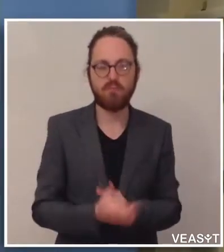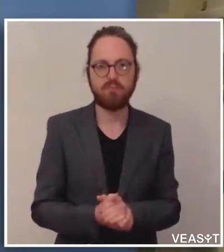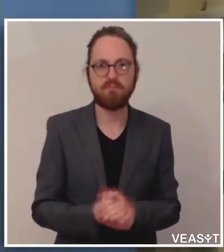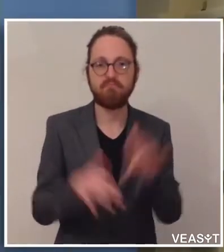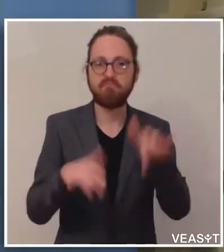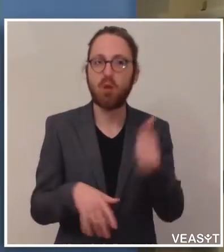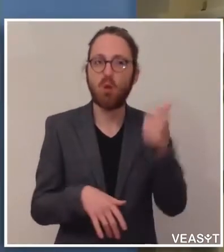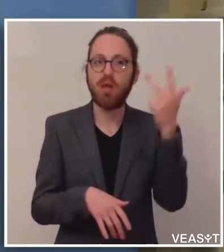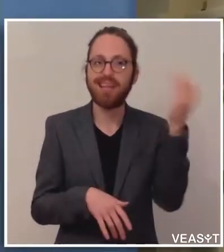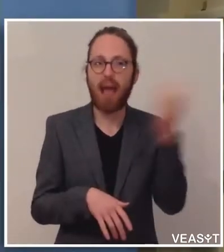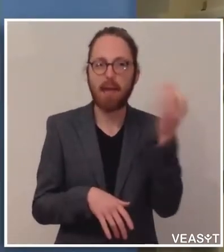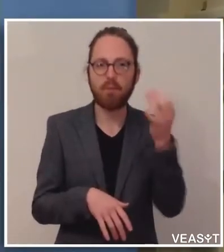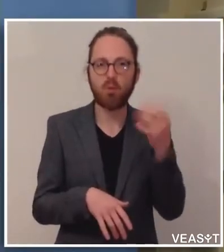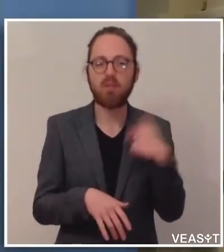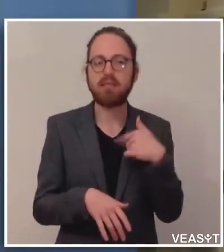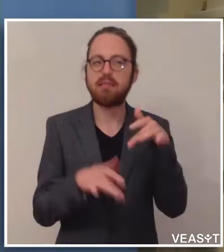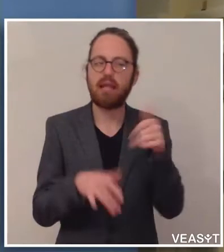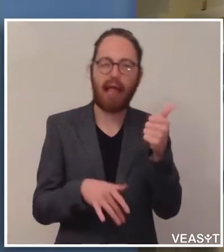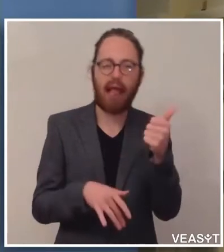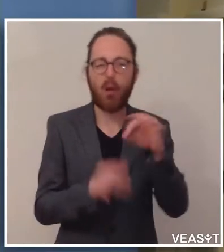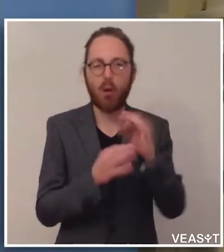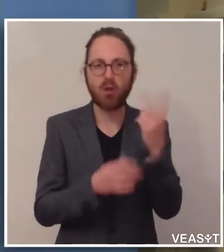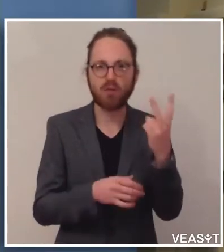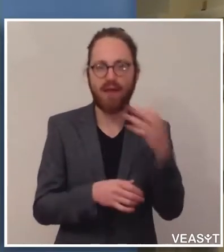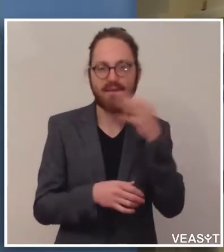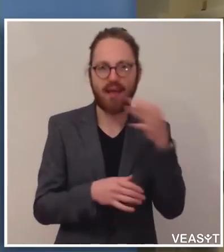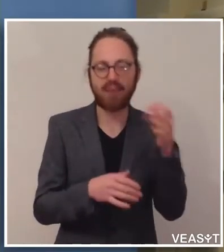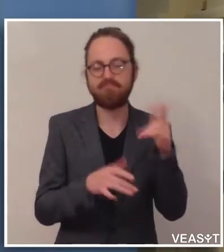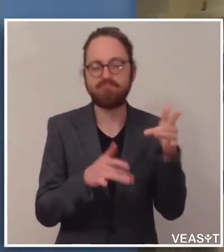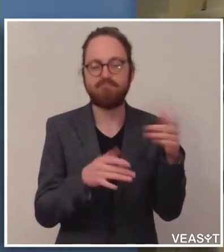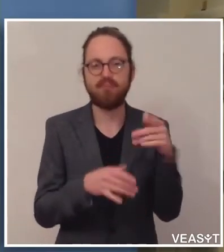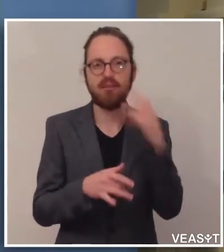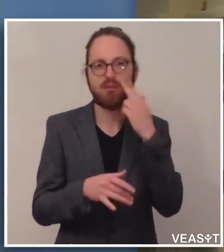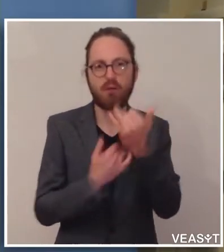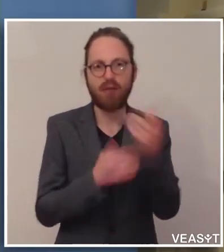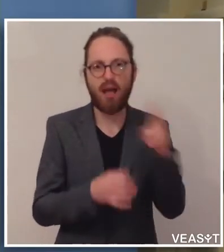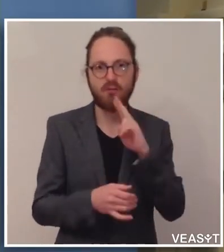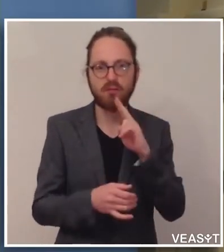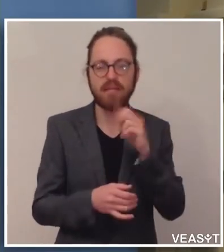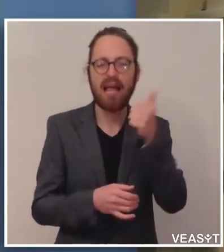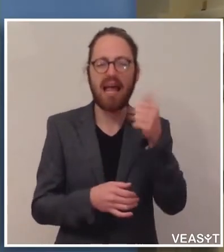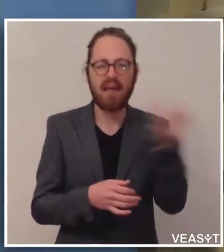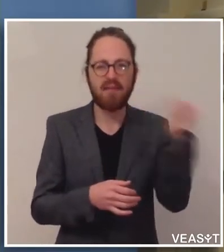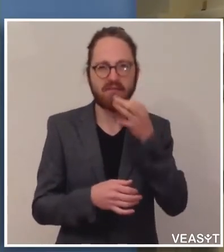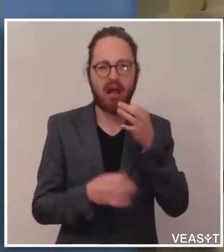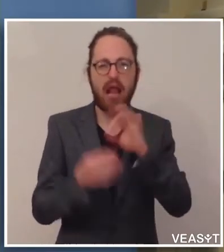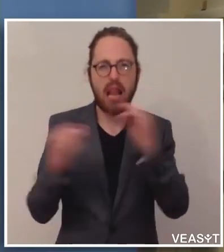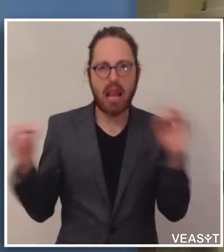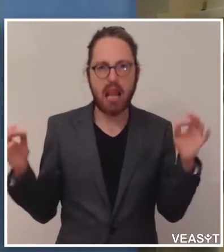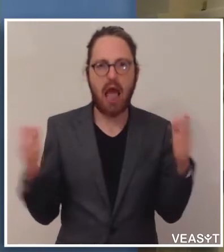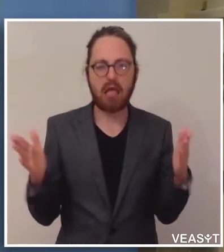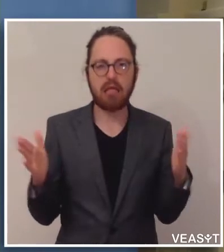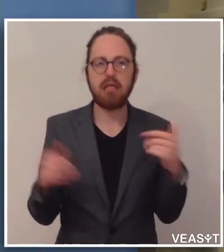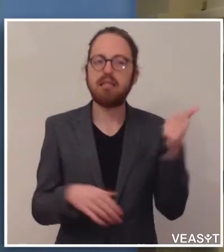Entweder es gehen sich eine oder zwei Fragen aus, je nach Antwort. Eine Frage ist relativ lang. Sie spricht von der Wirtschaft,